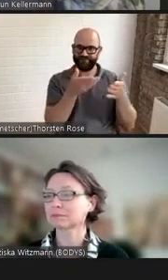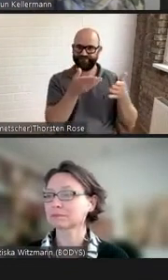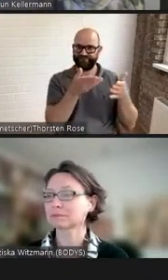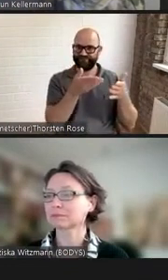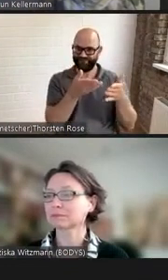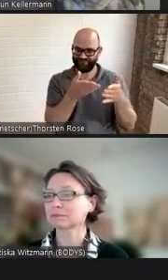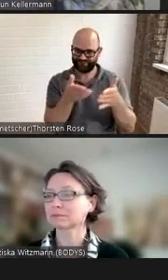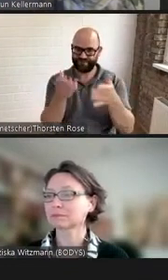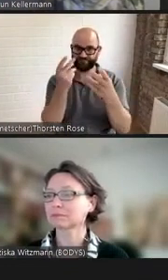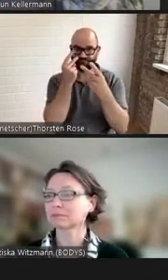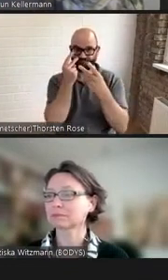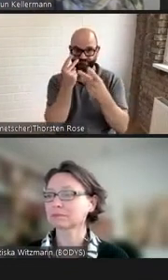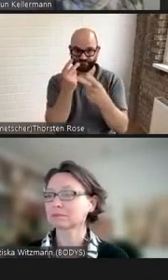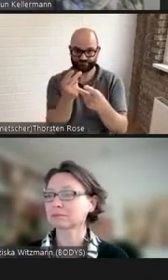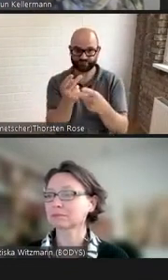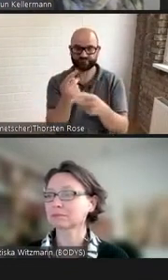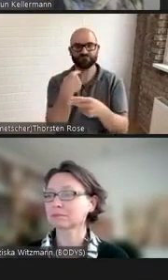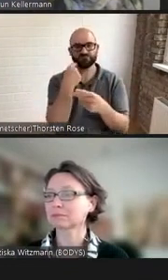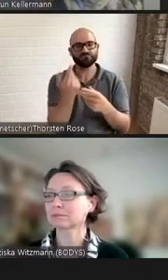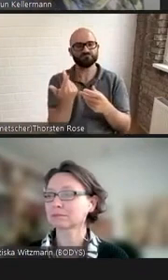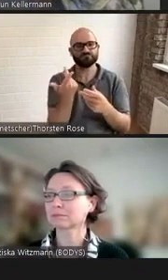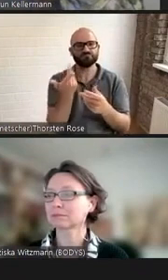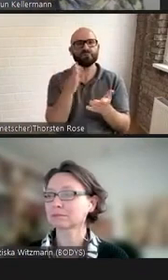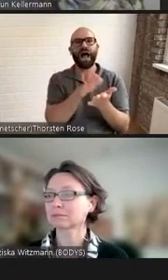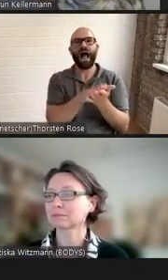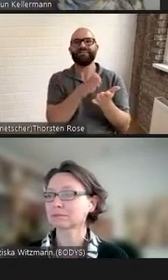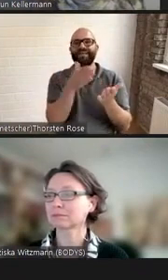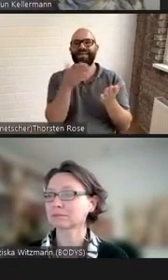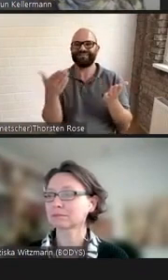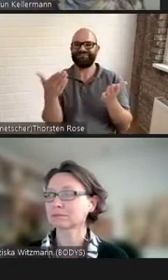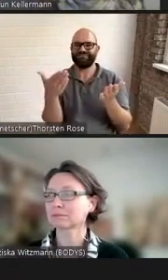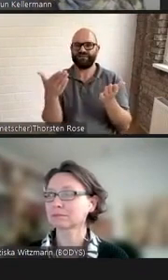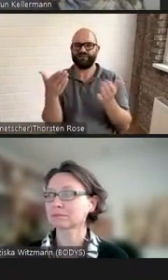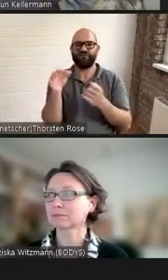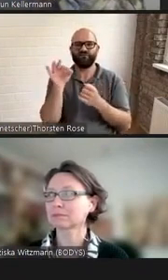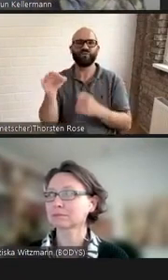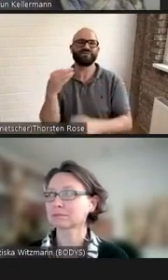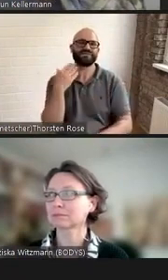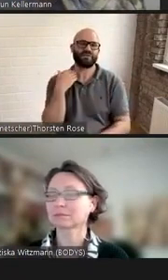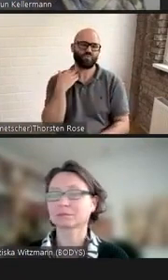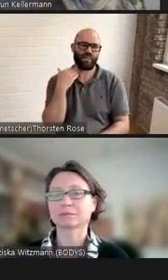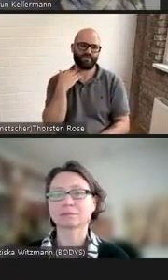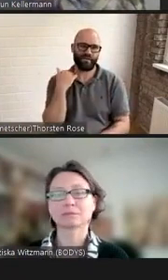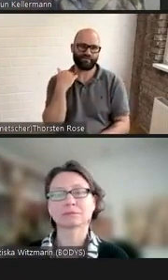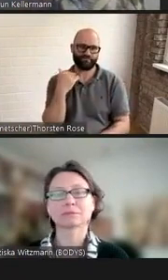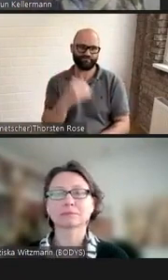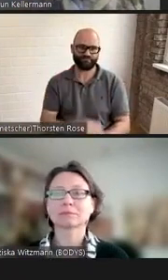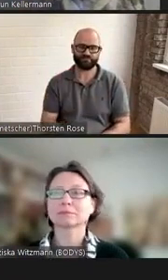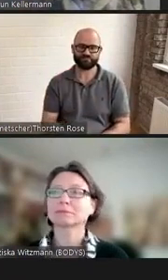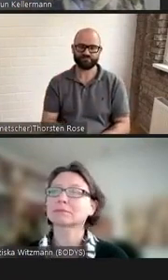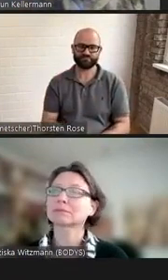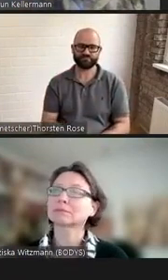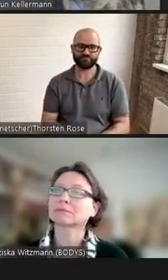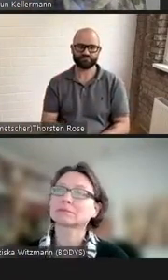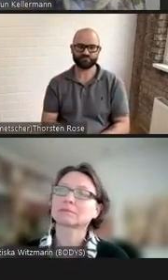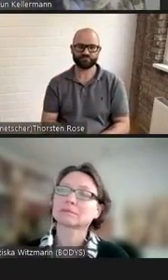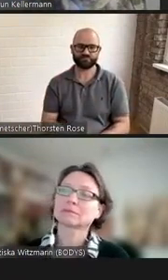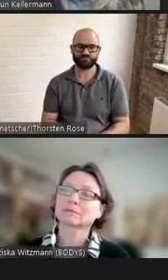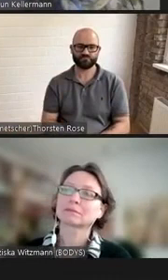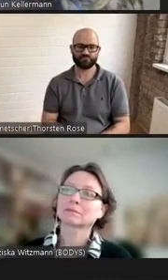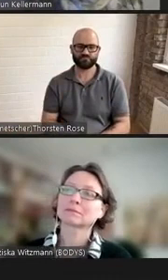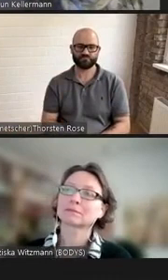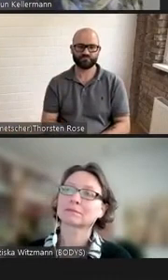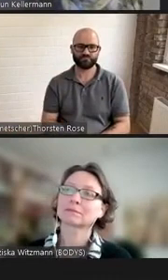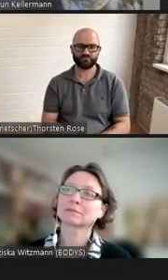körperlichen erfüllten Sexualität vorgezeichnet er weist sich für